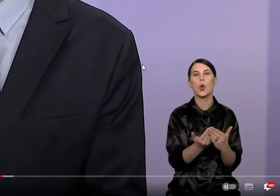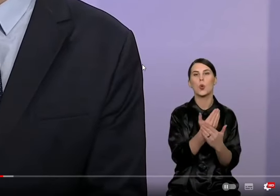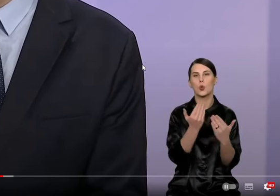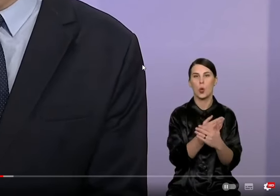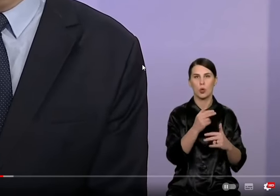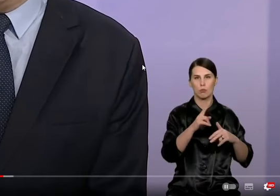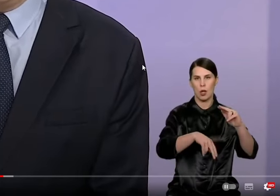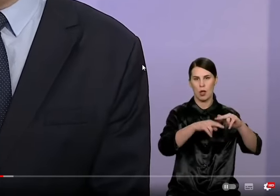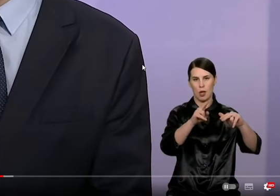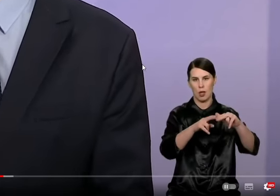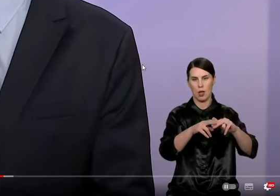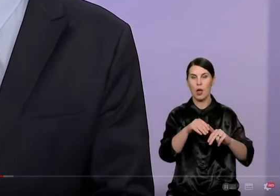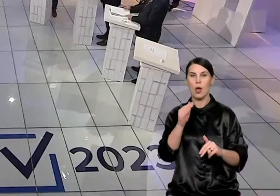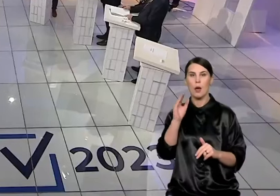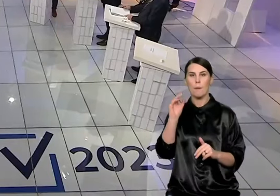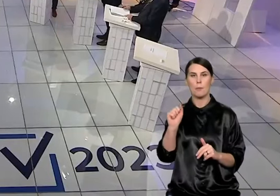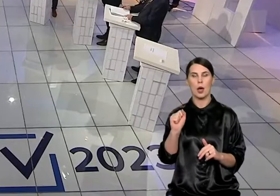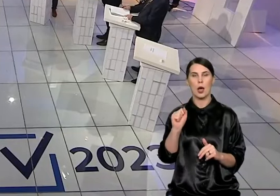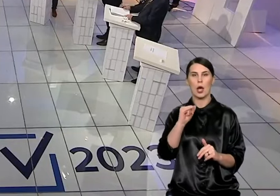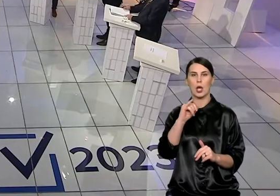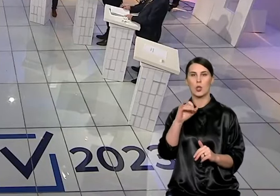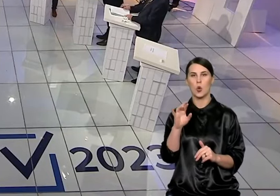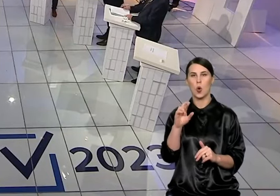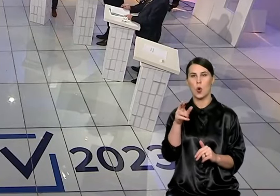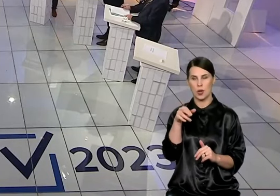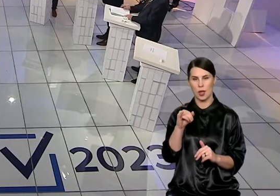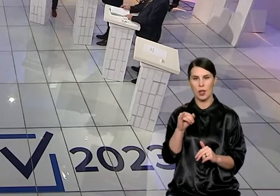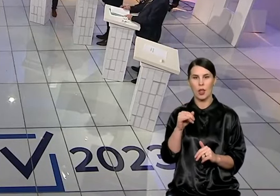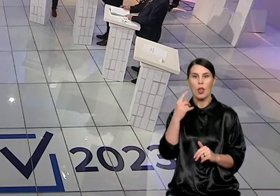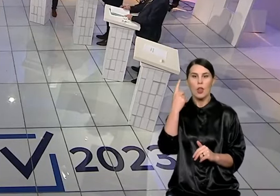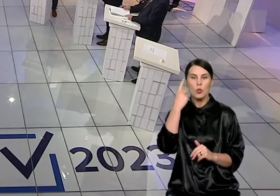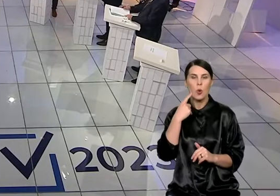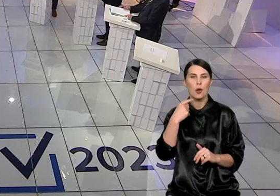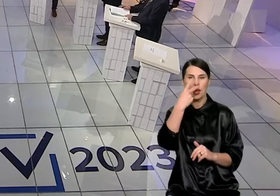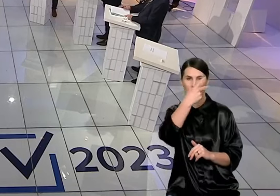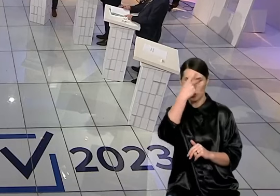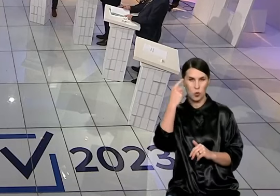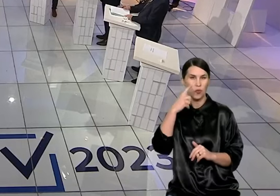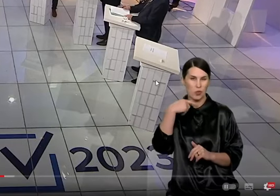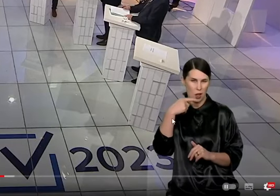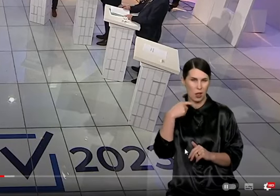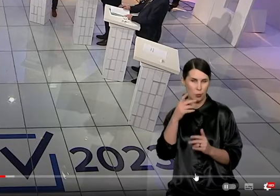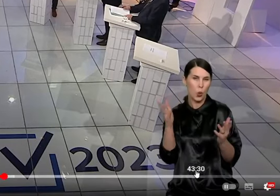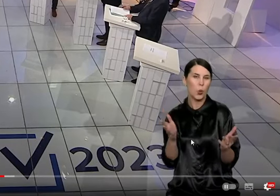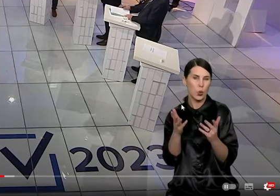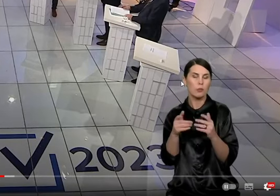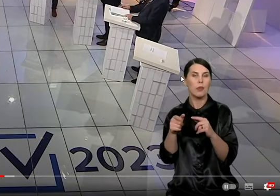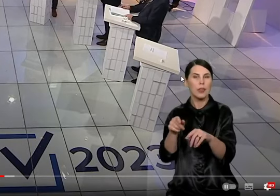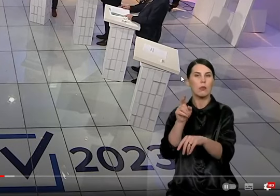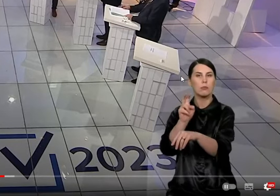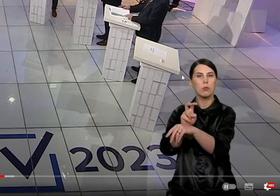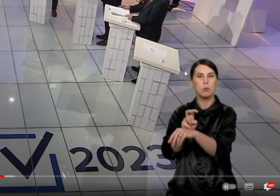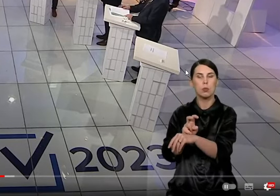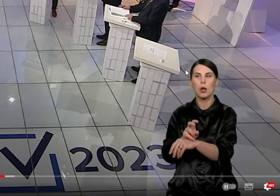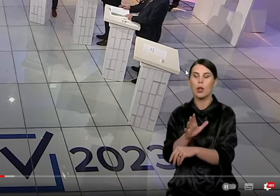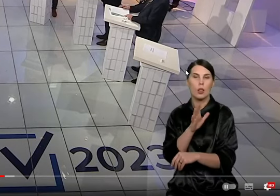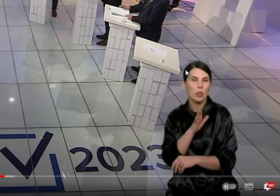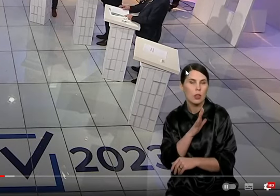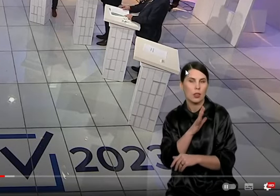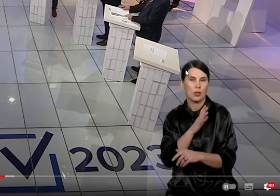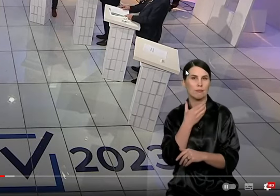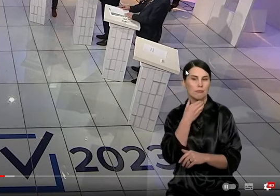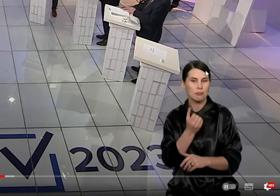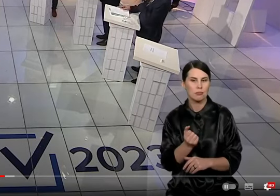Bajorose, pavyzdžiui, lautiama galimybės, kad vaikai galėtų eiti į darželį lietuvių kalbą. Tai šitas klausimas lieka neišspręstas, visi pinigai į kompensacijas yra